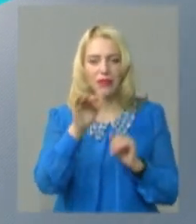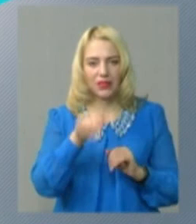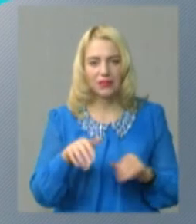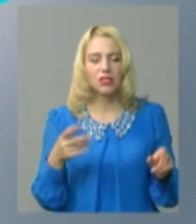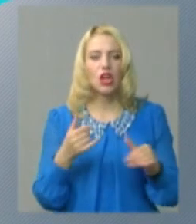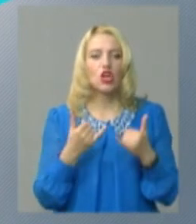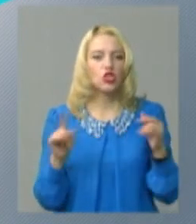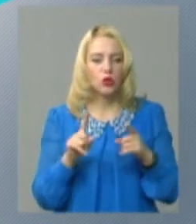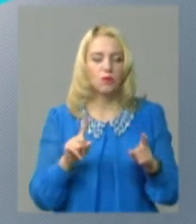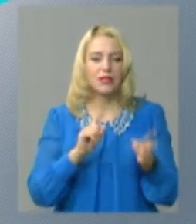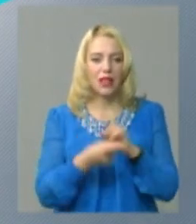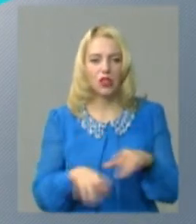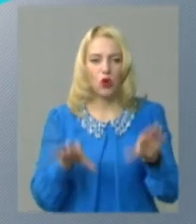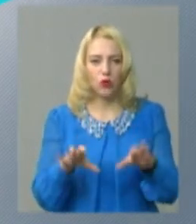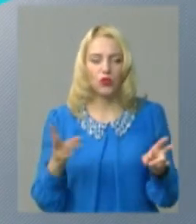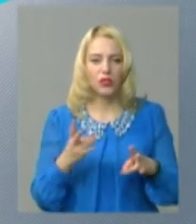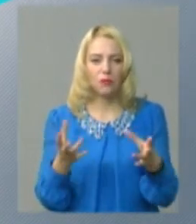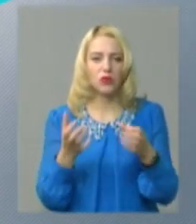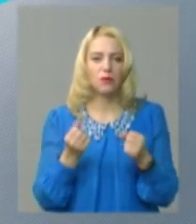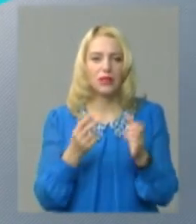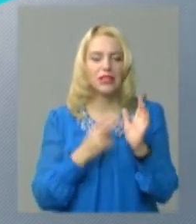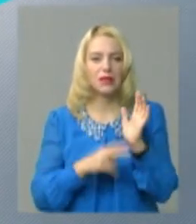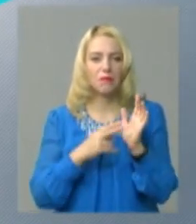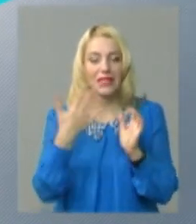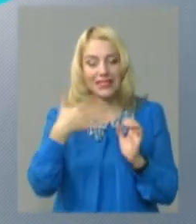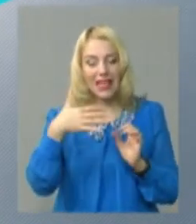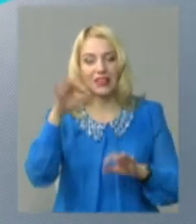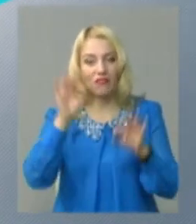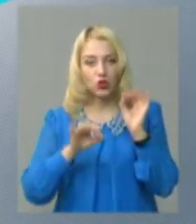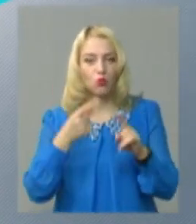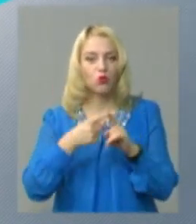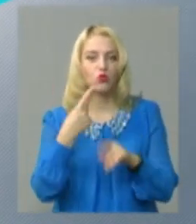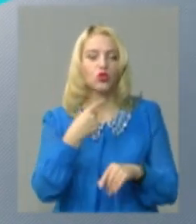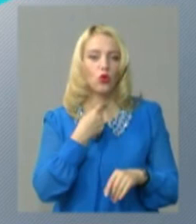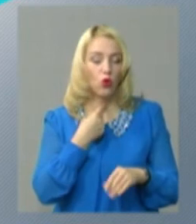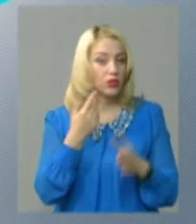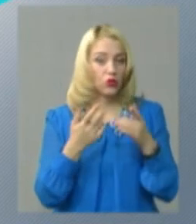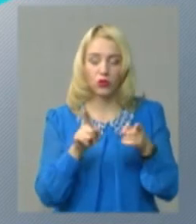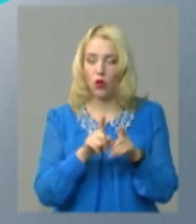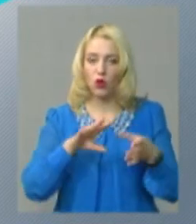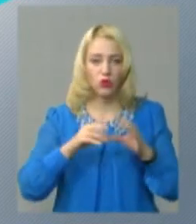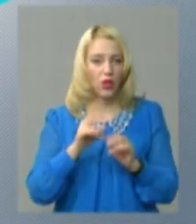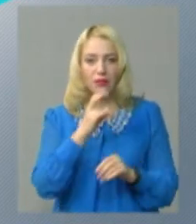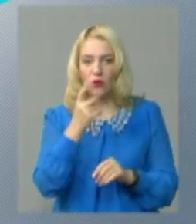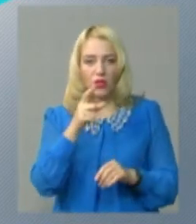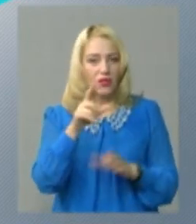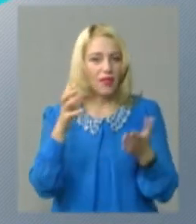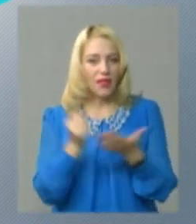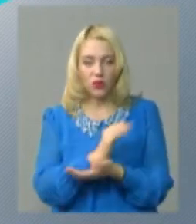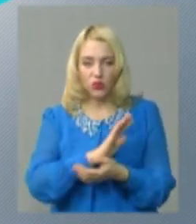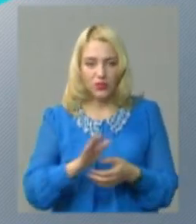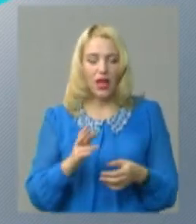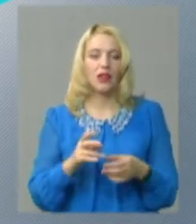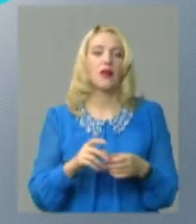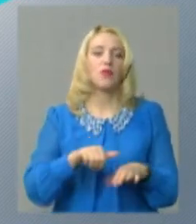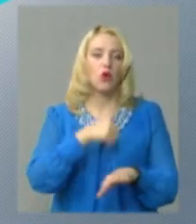щоб стати головою, потрібно отримати принаймні 50% плюс один голос. Якщо такого результату жоден з кандидатів не досяг,